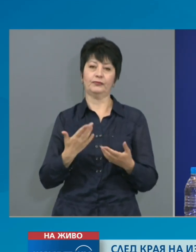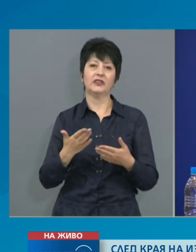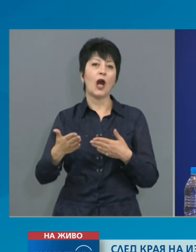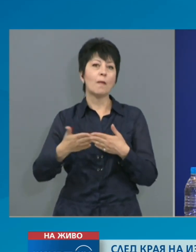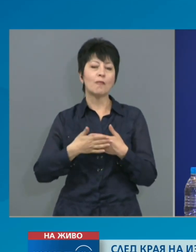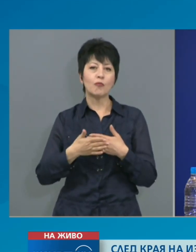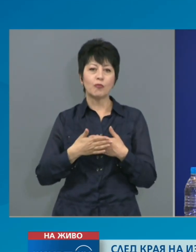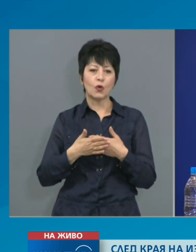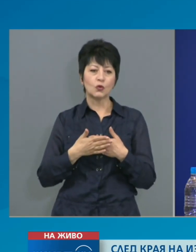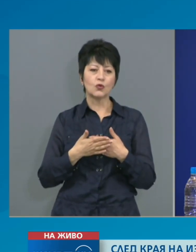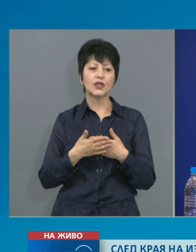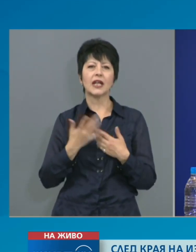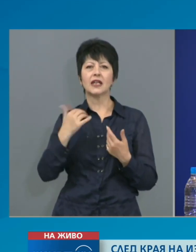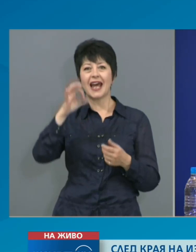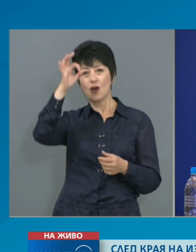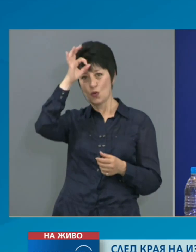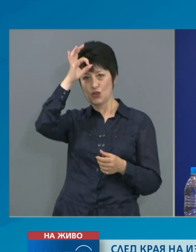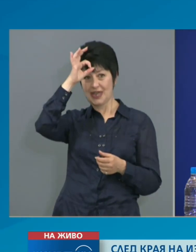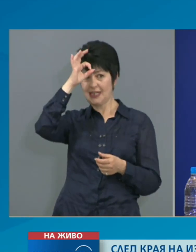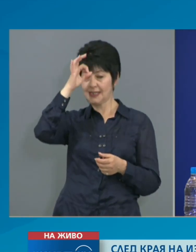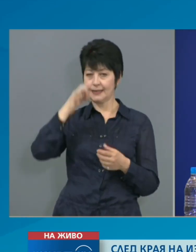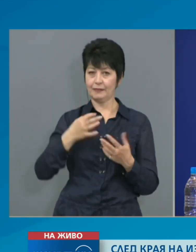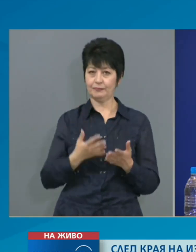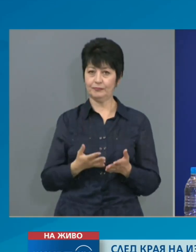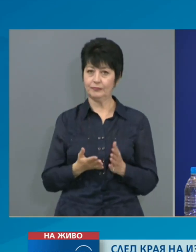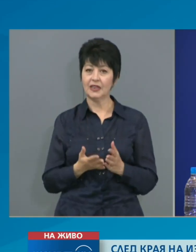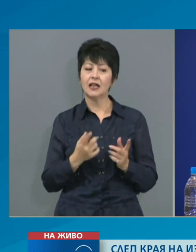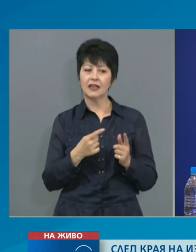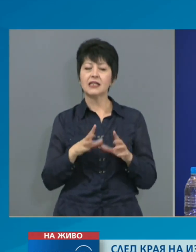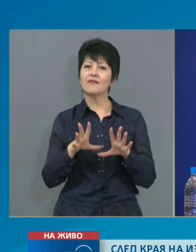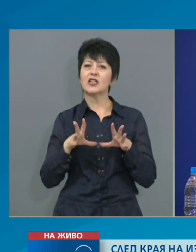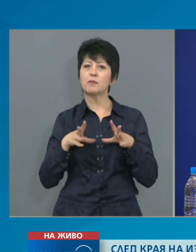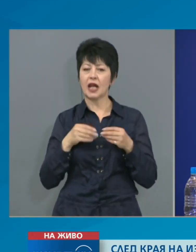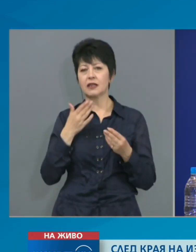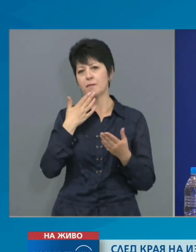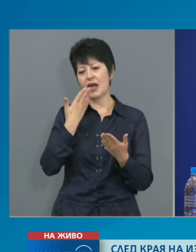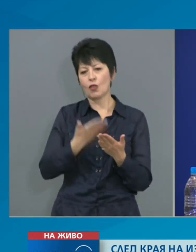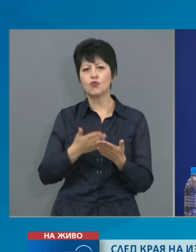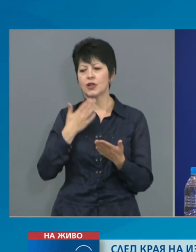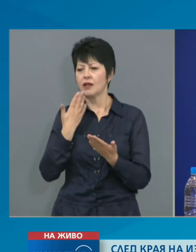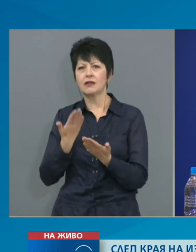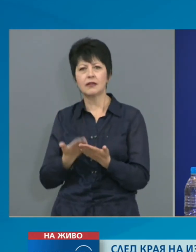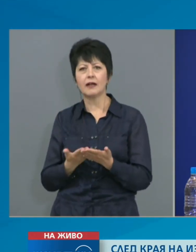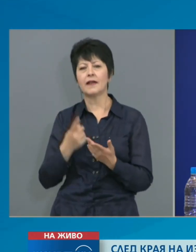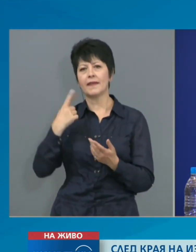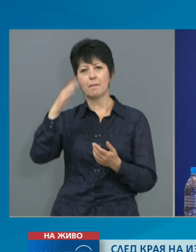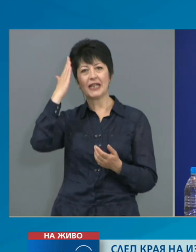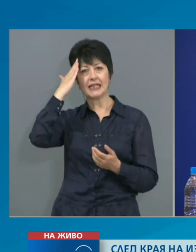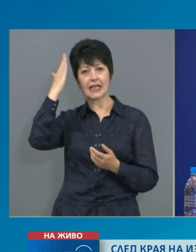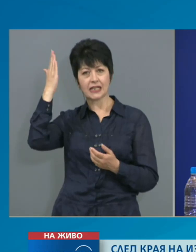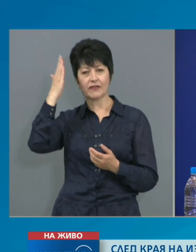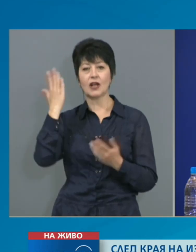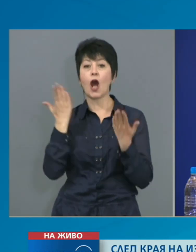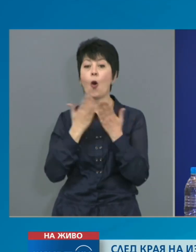учениците. са възприяти изцяло предложенията на Министерство на